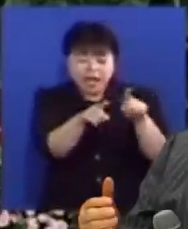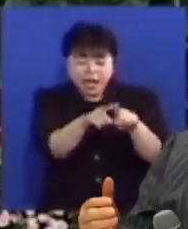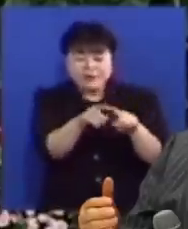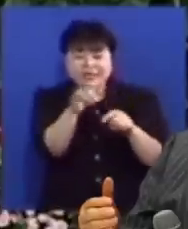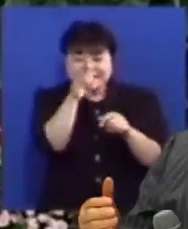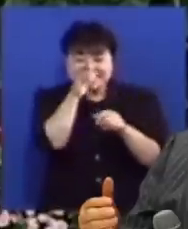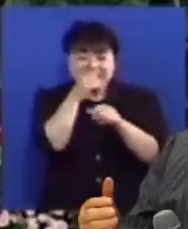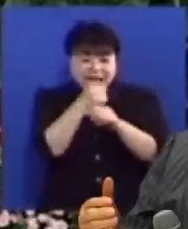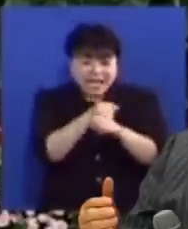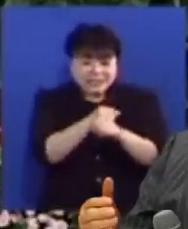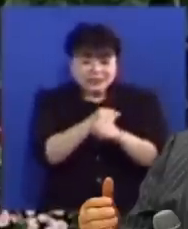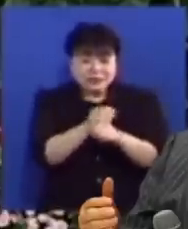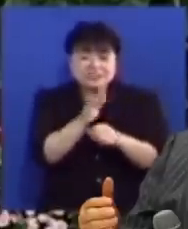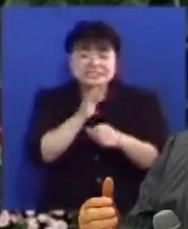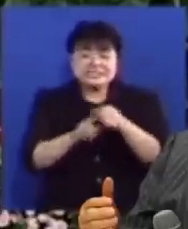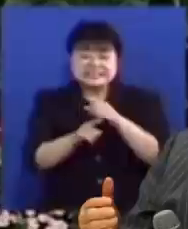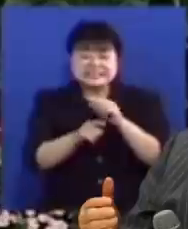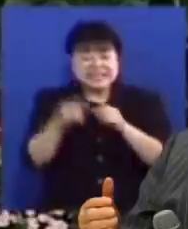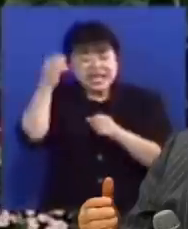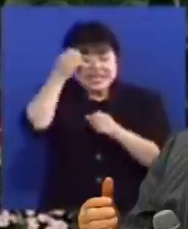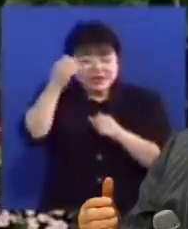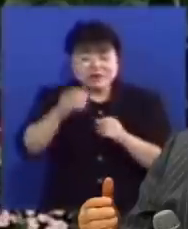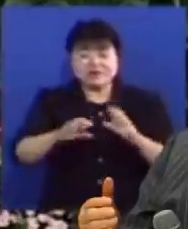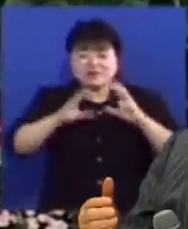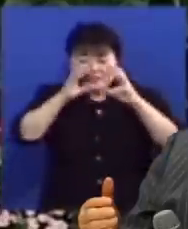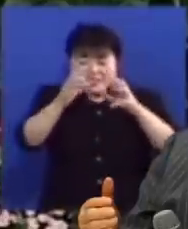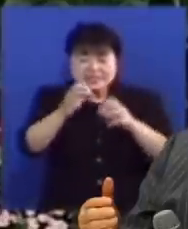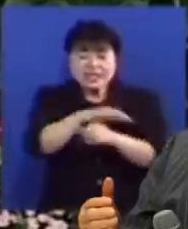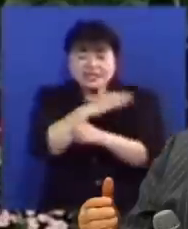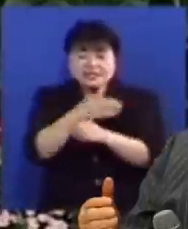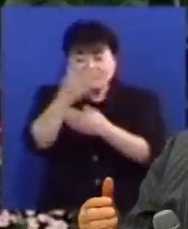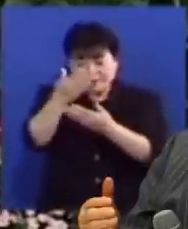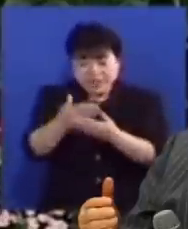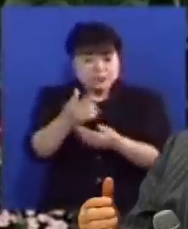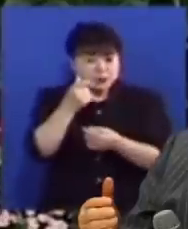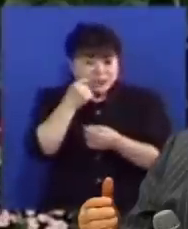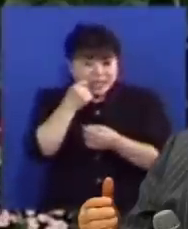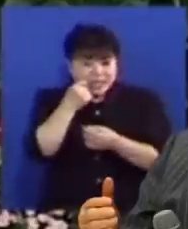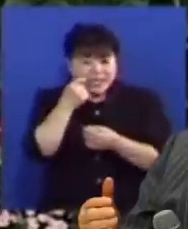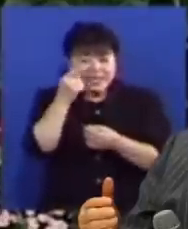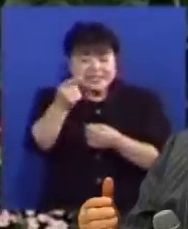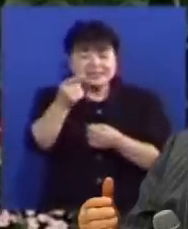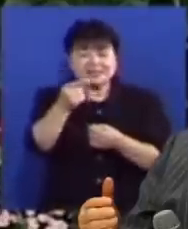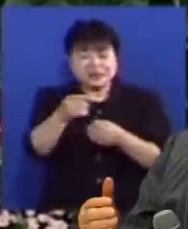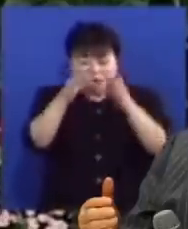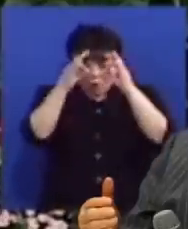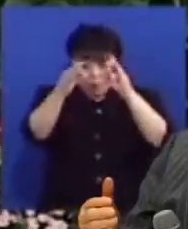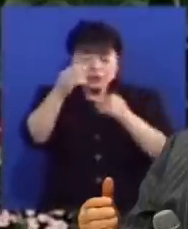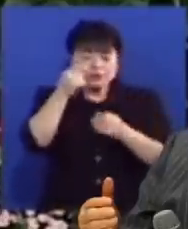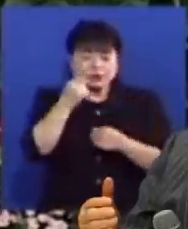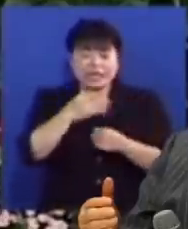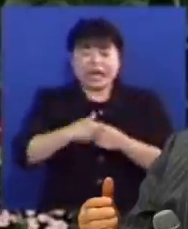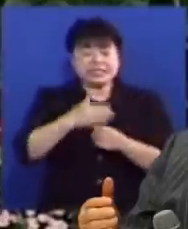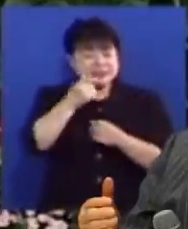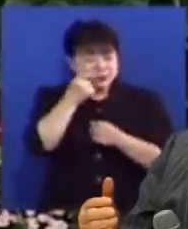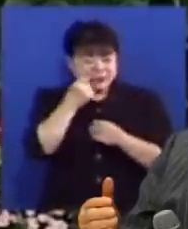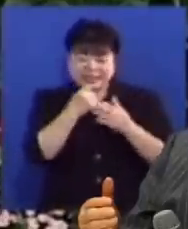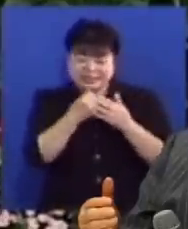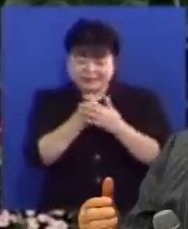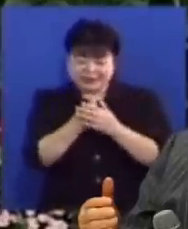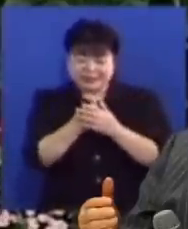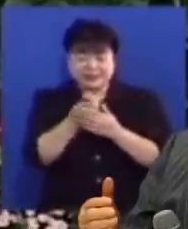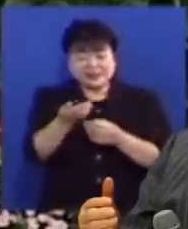하시리니 그는 진리의 영이라 세상은 너희 그를 받지 못하나니 이는 그를 보지도 못하고 알지도 못하미라